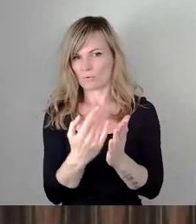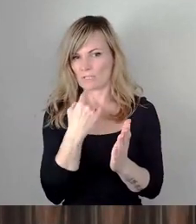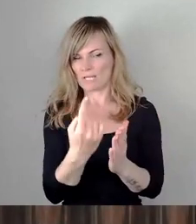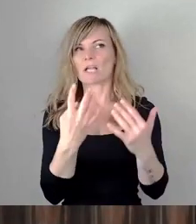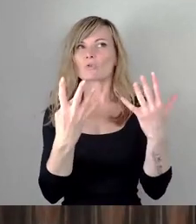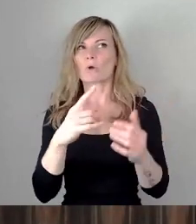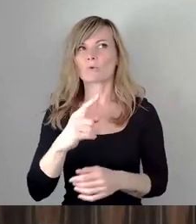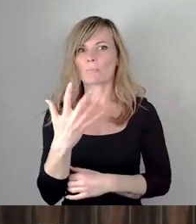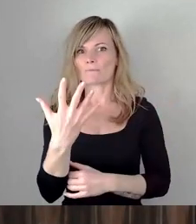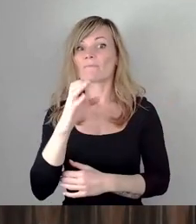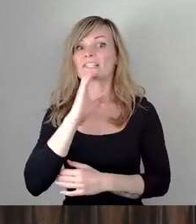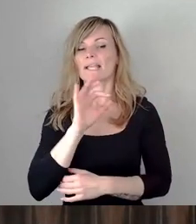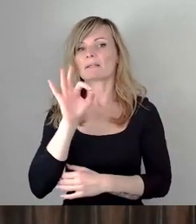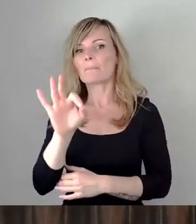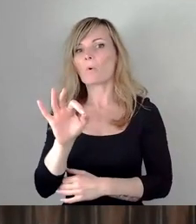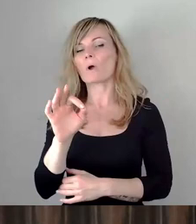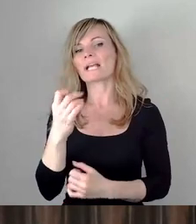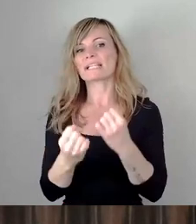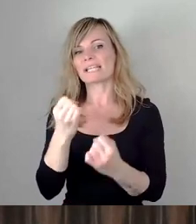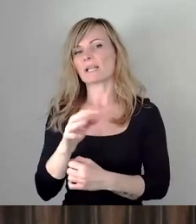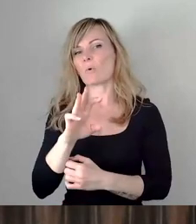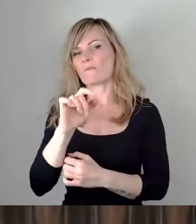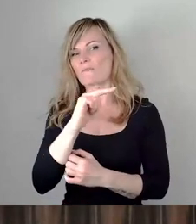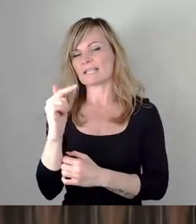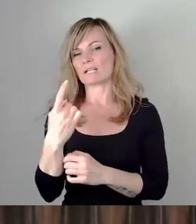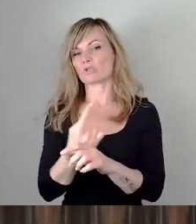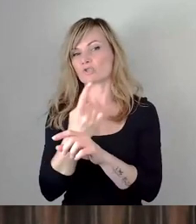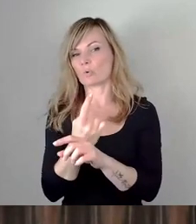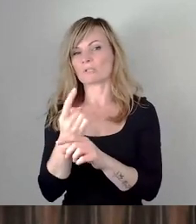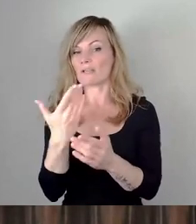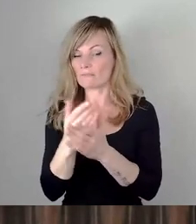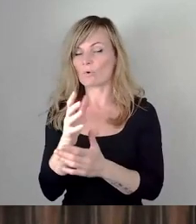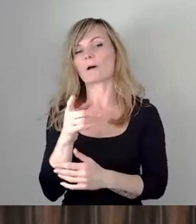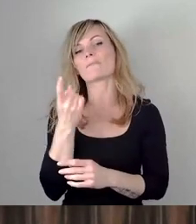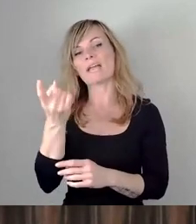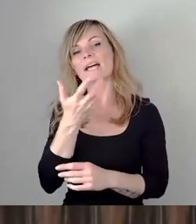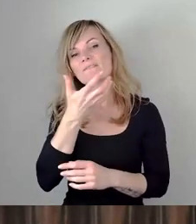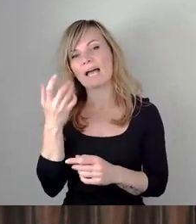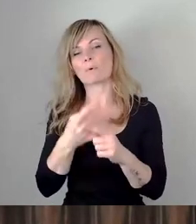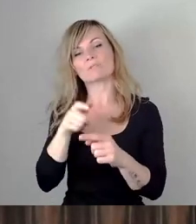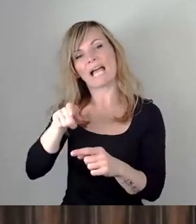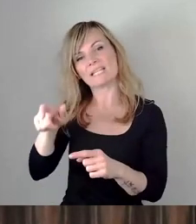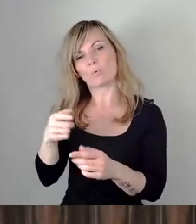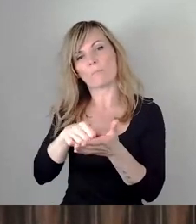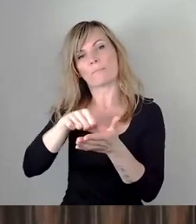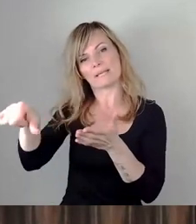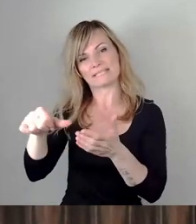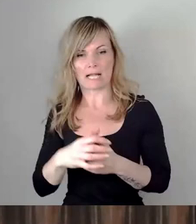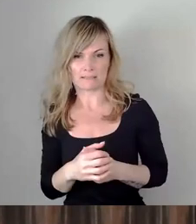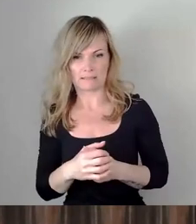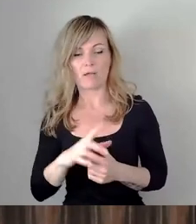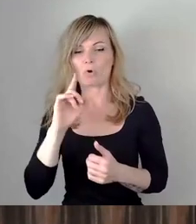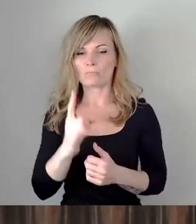Cent pro Kilowattstunde für die Fernwärme bezahlt hat, also Fernwärme und Heizung. Also man muss auch nochmal sagen,